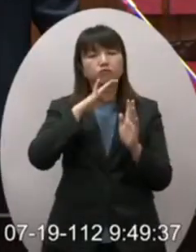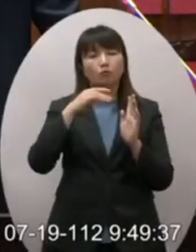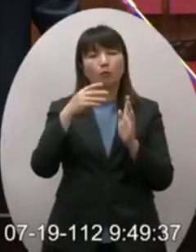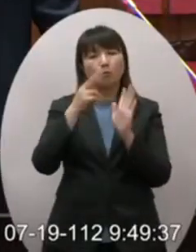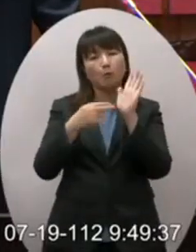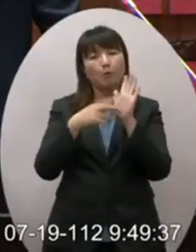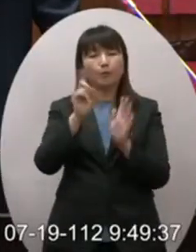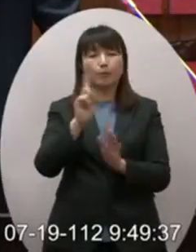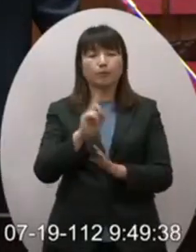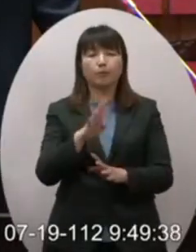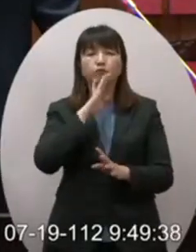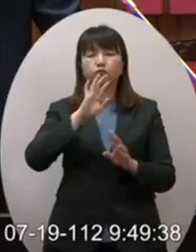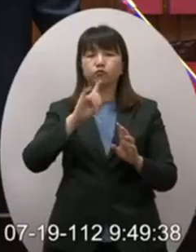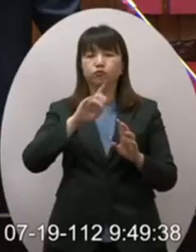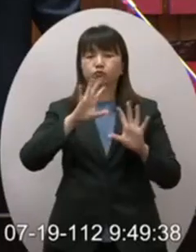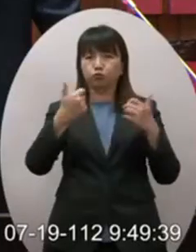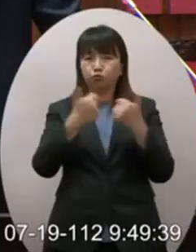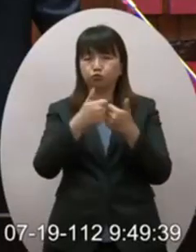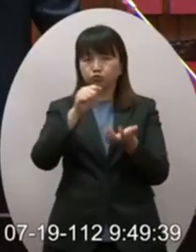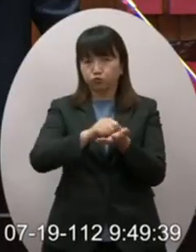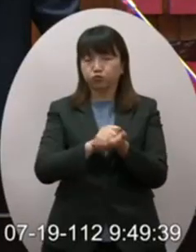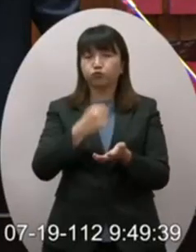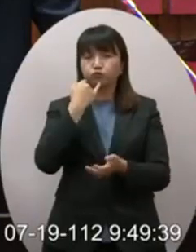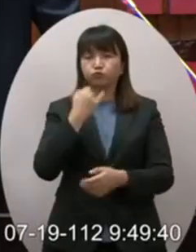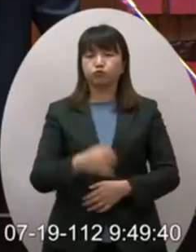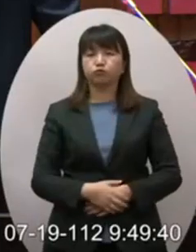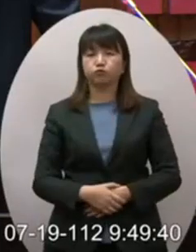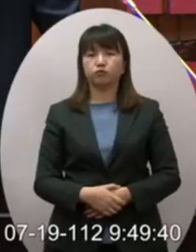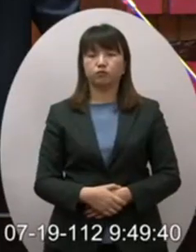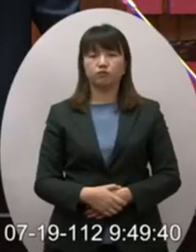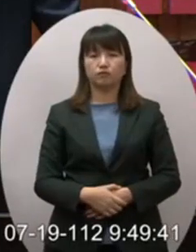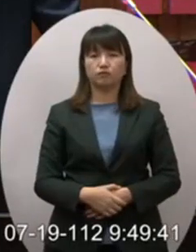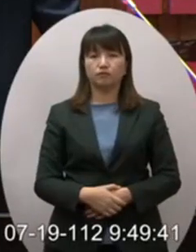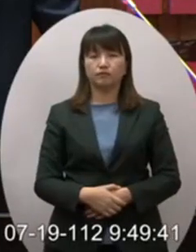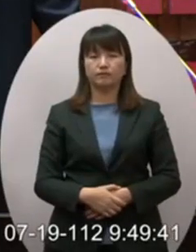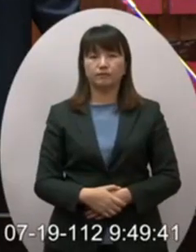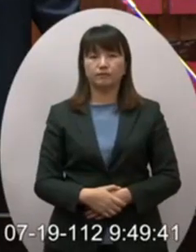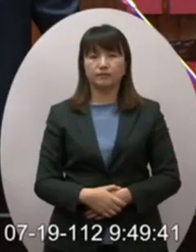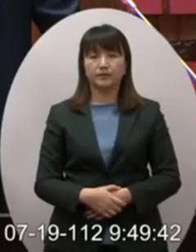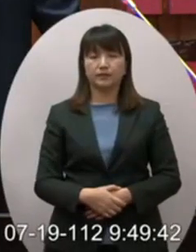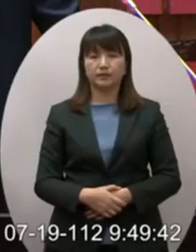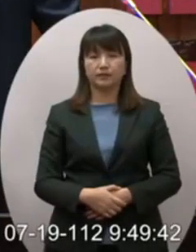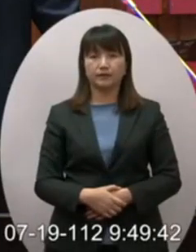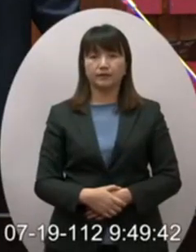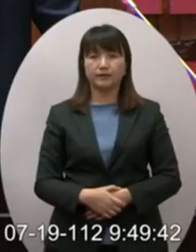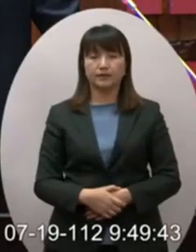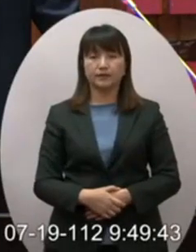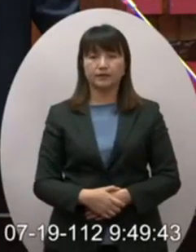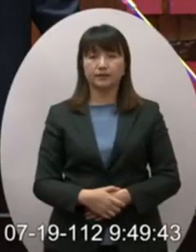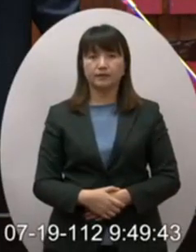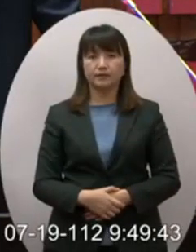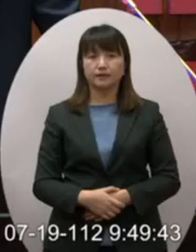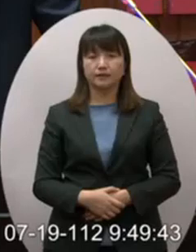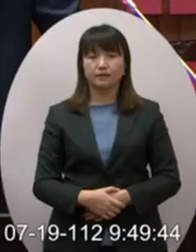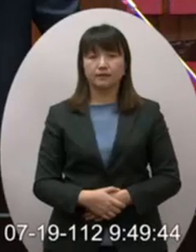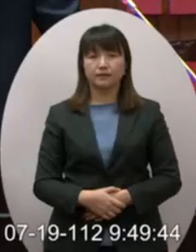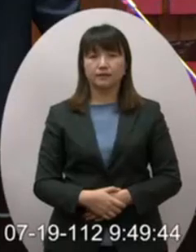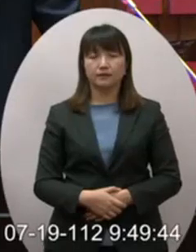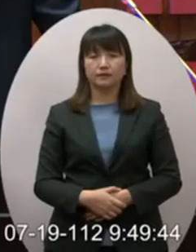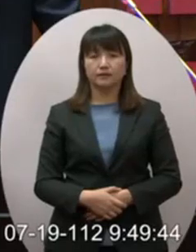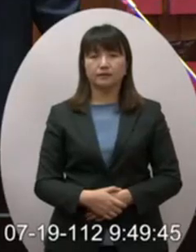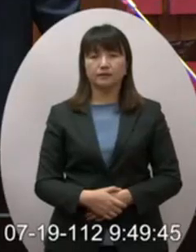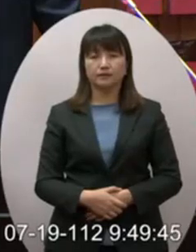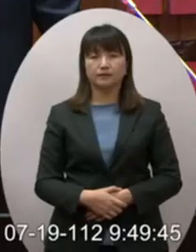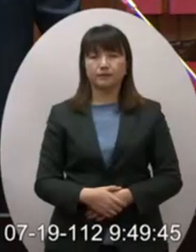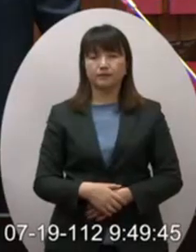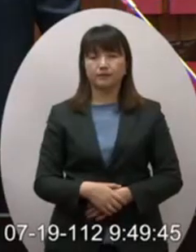駁一下那也是國會可以留下紀錄你可以反駁好我想很重要的台美之間的關係是這一個雙